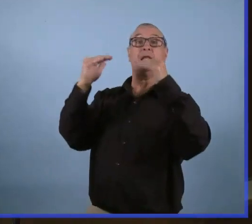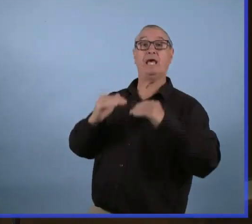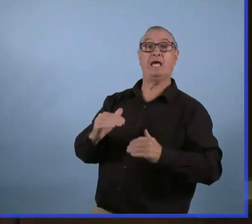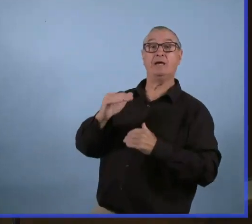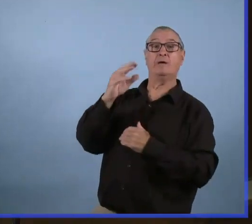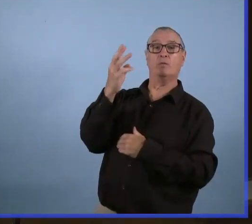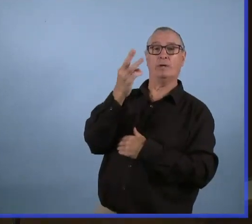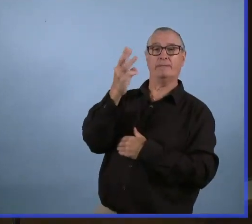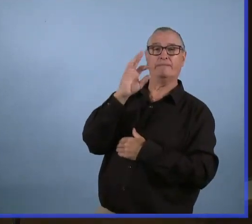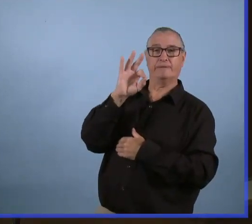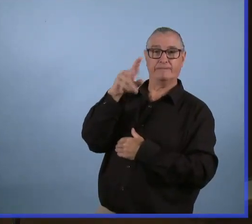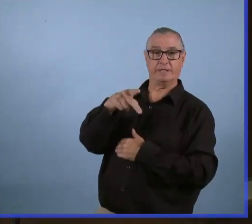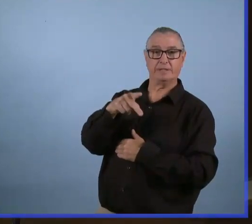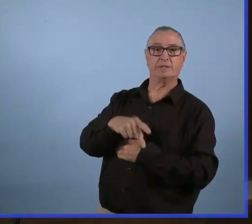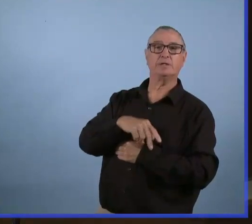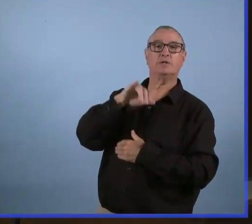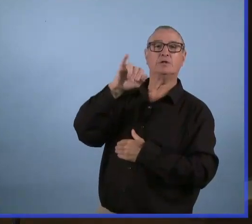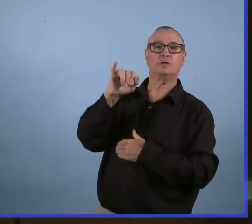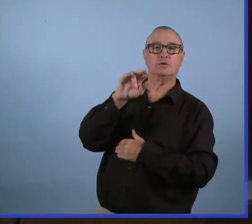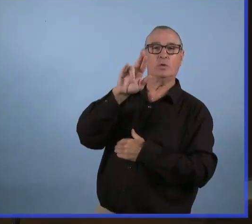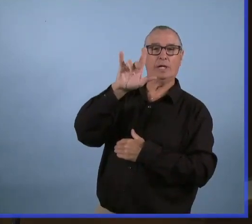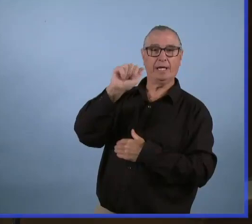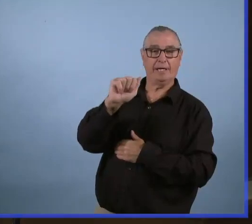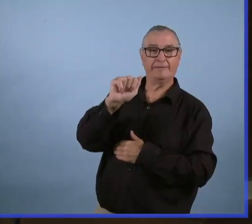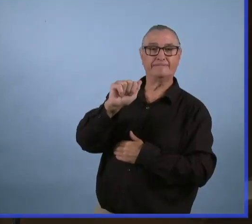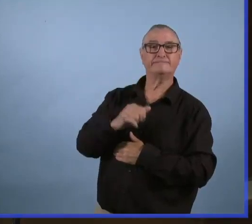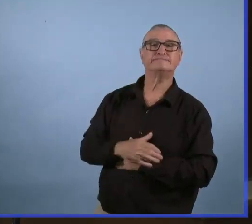Du Winnipeg Free Press, Julia.